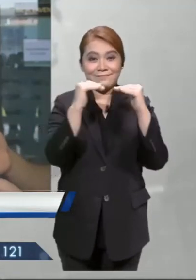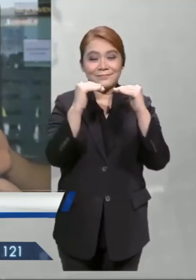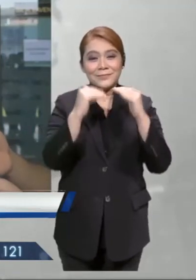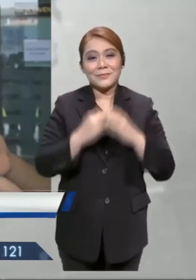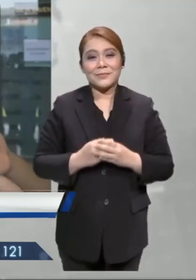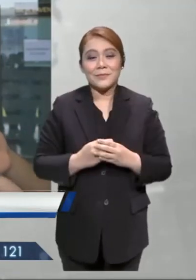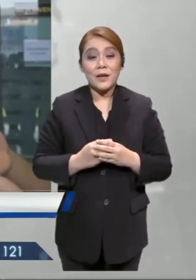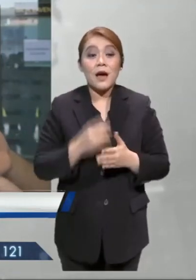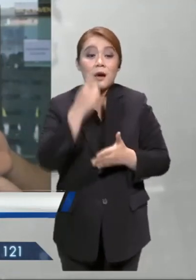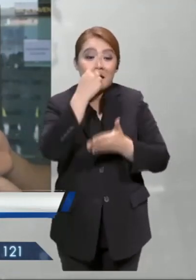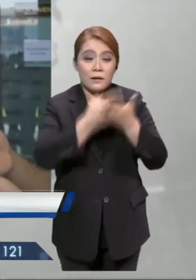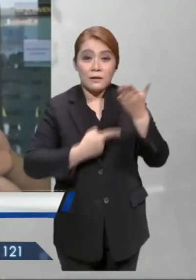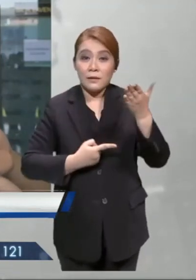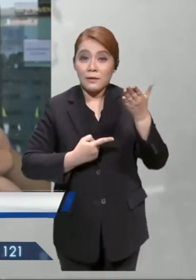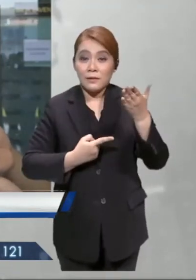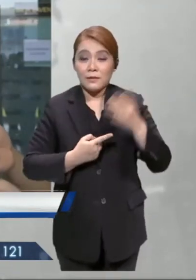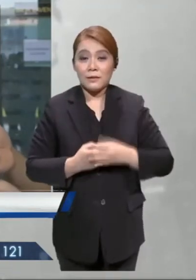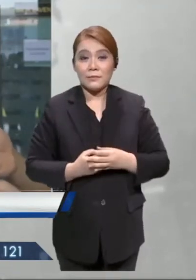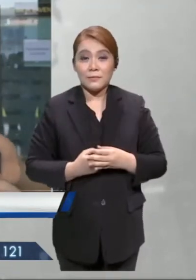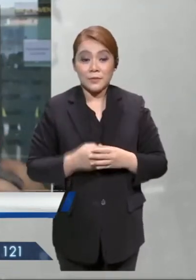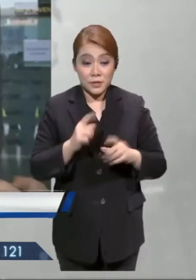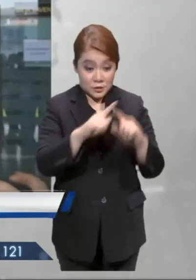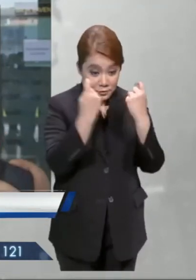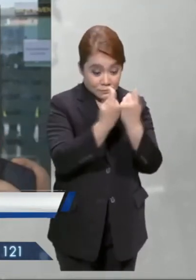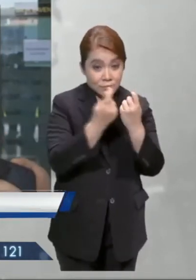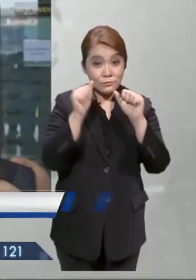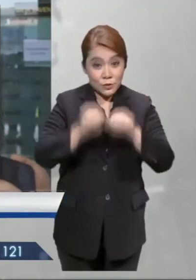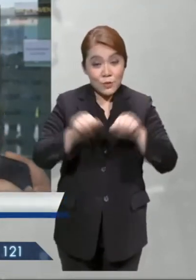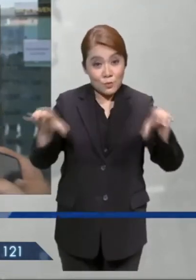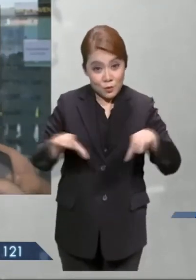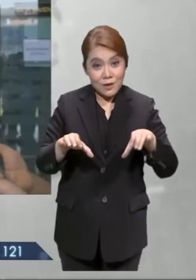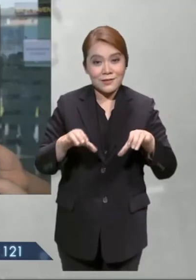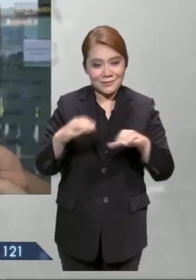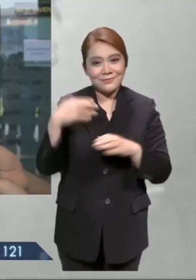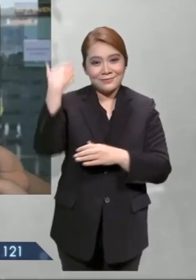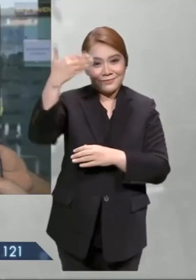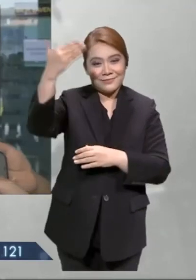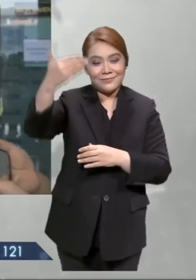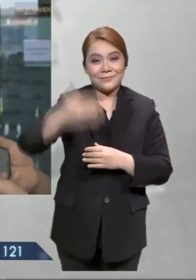apakah sepatutnya dilakukan seterusnya dibagi kejuruan yang akan datang.